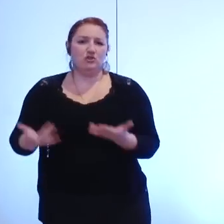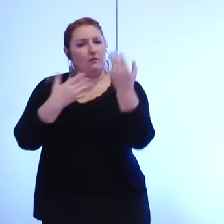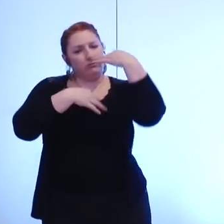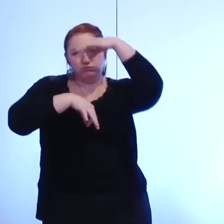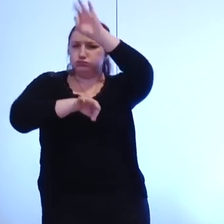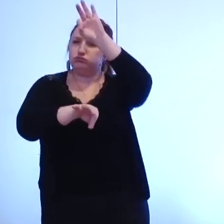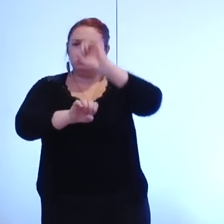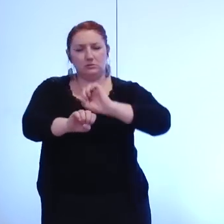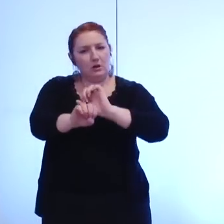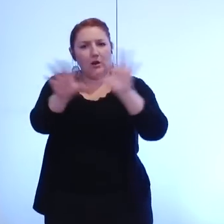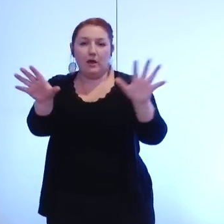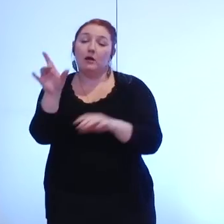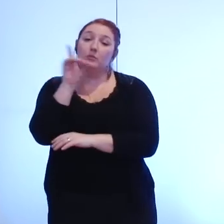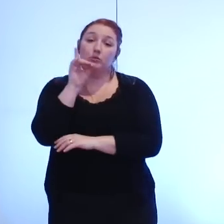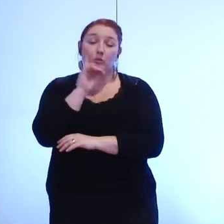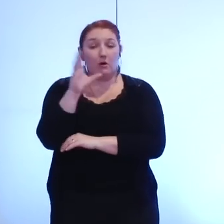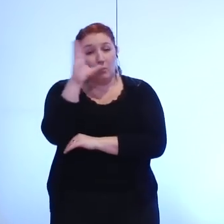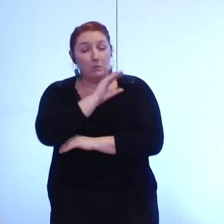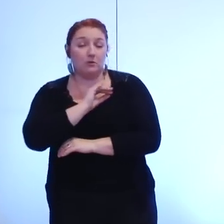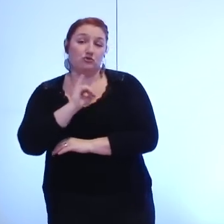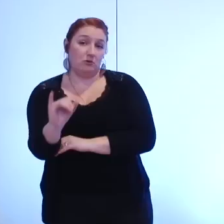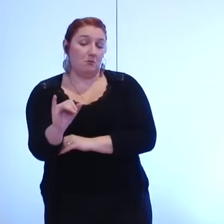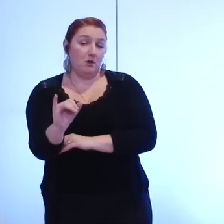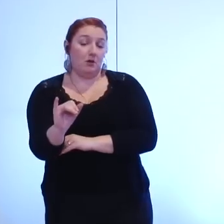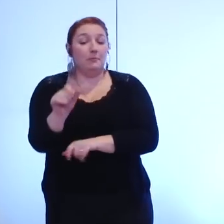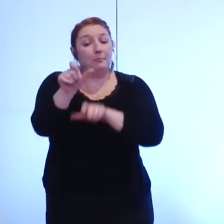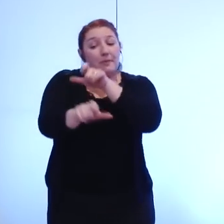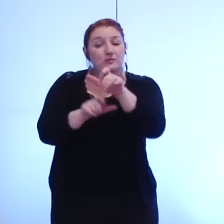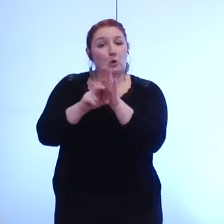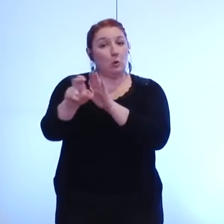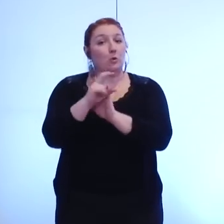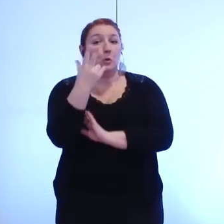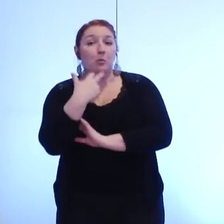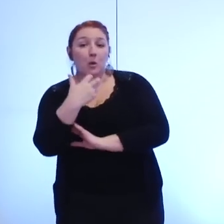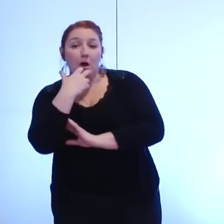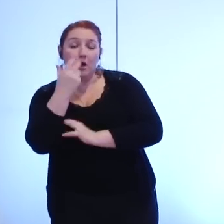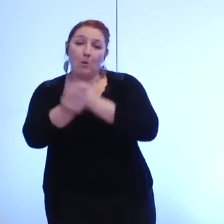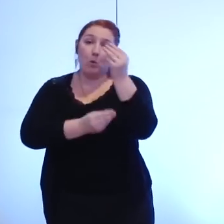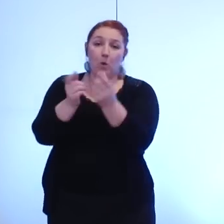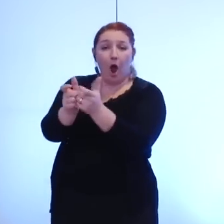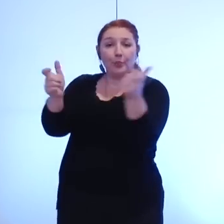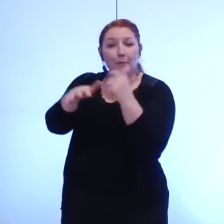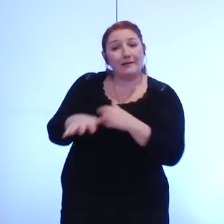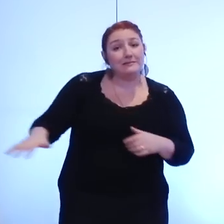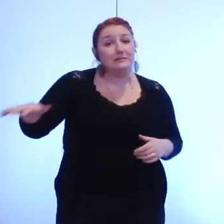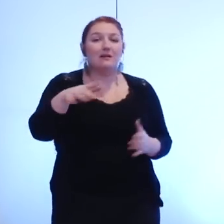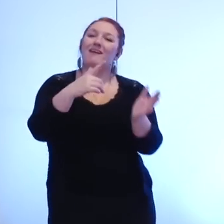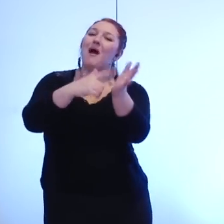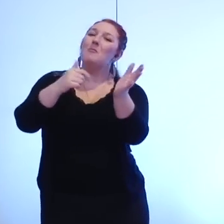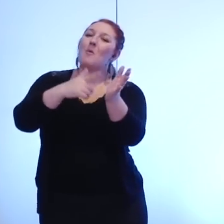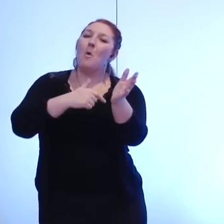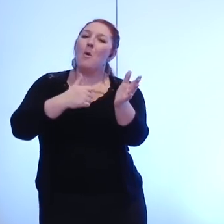'oublions jamais que les grenoblois, particuliers comme entreprises, contribuent par leur impôt